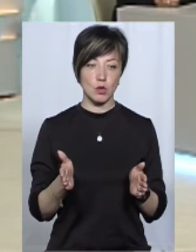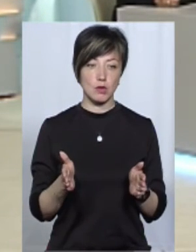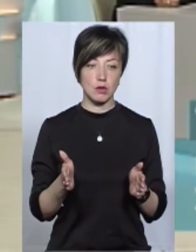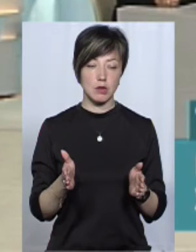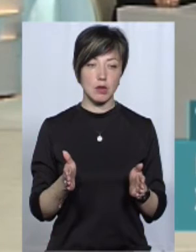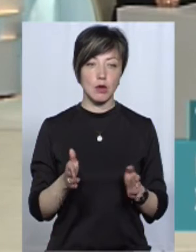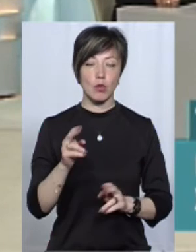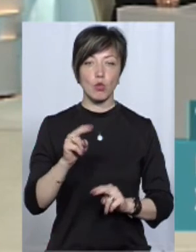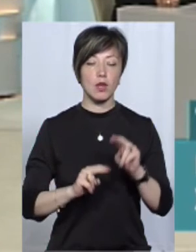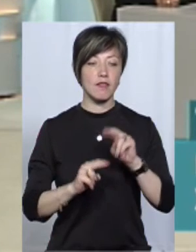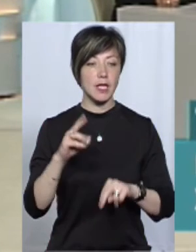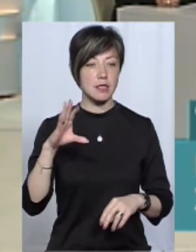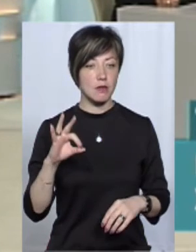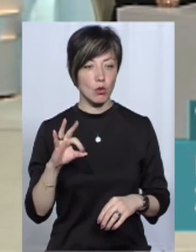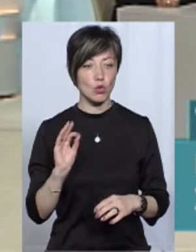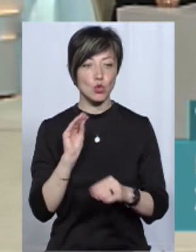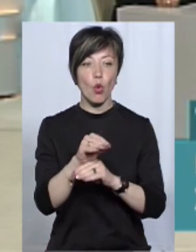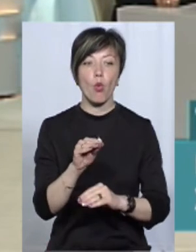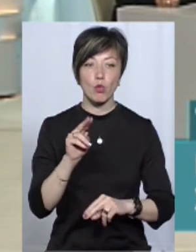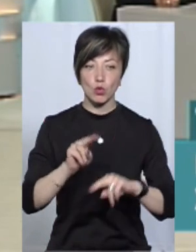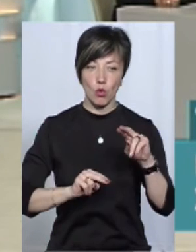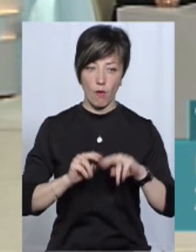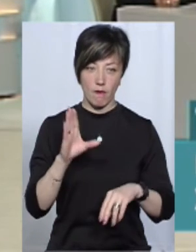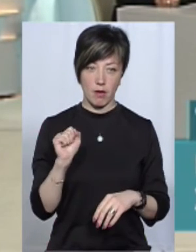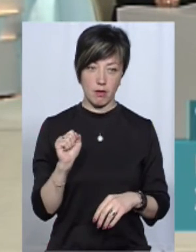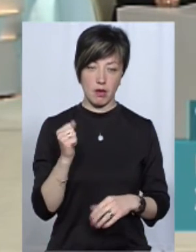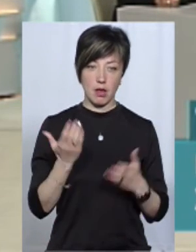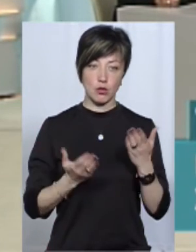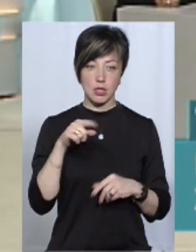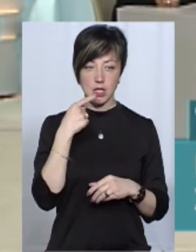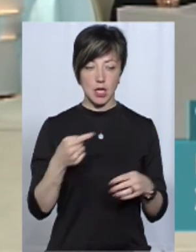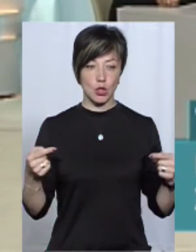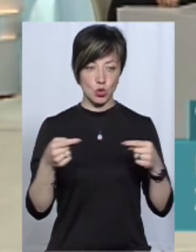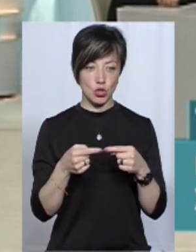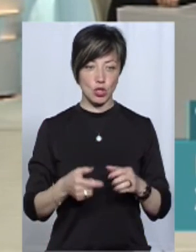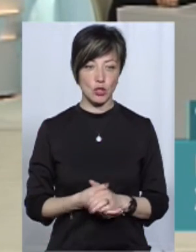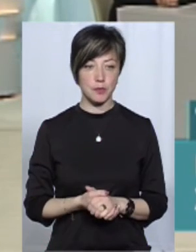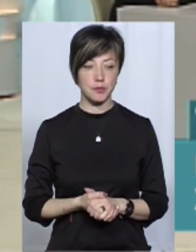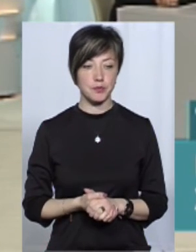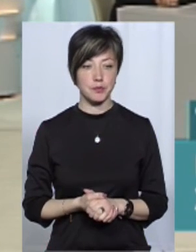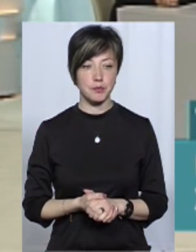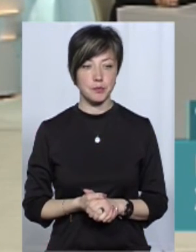будівництво, добудова, якщо сказати точніше.